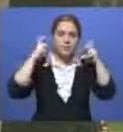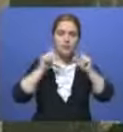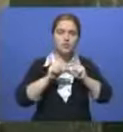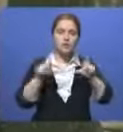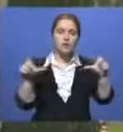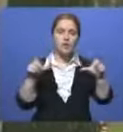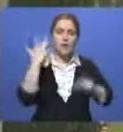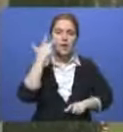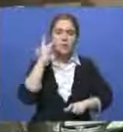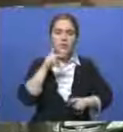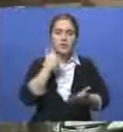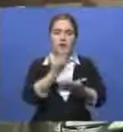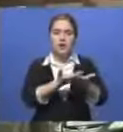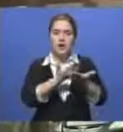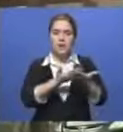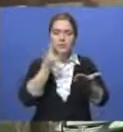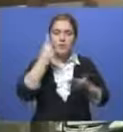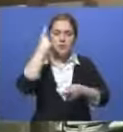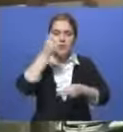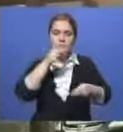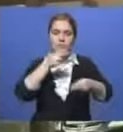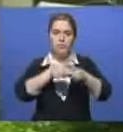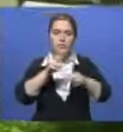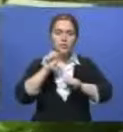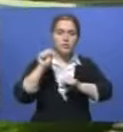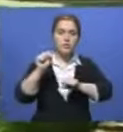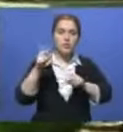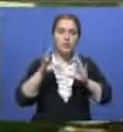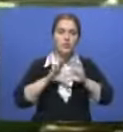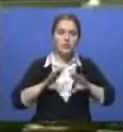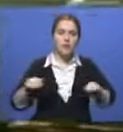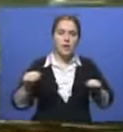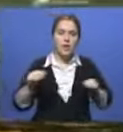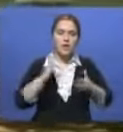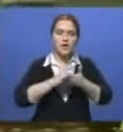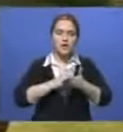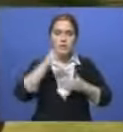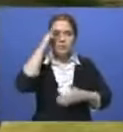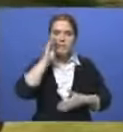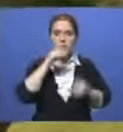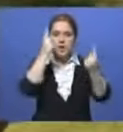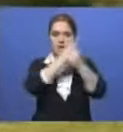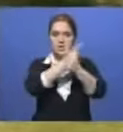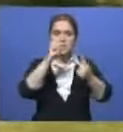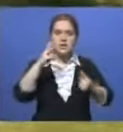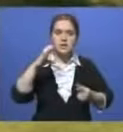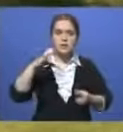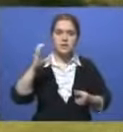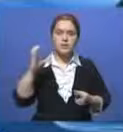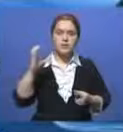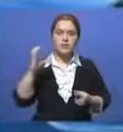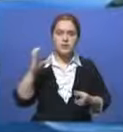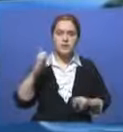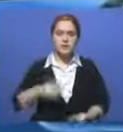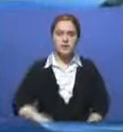сегодня идет активная работа по предупреждению болезни. Для успокоения родителей действует рассылка СМС-сообщений о санитарных нормах.